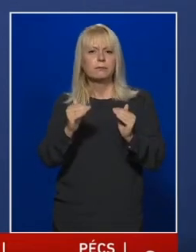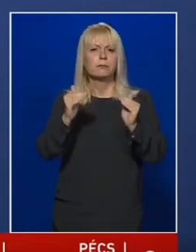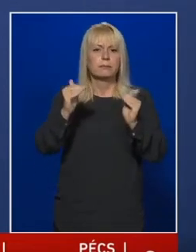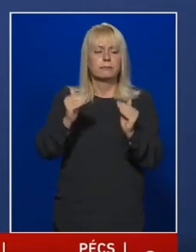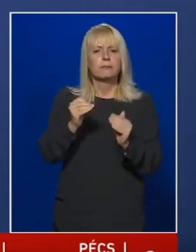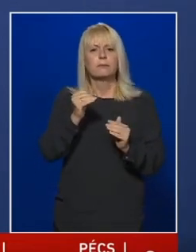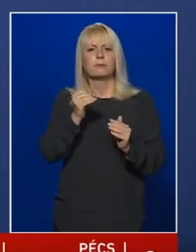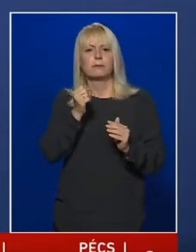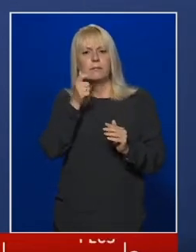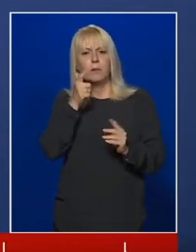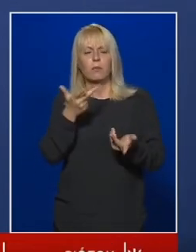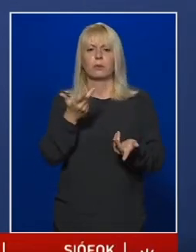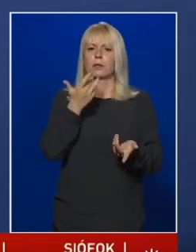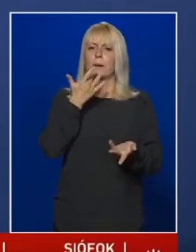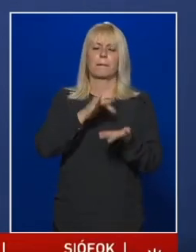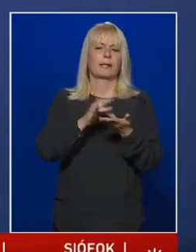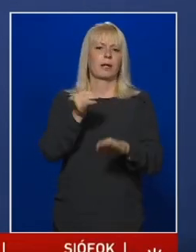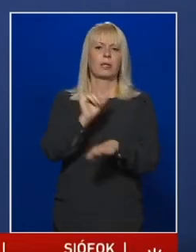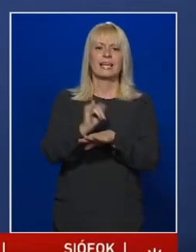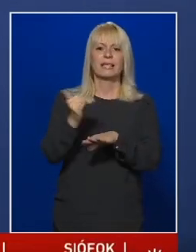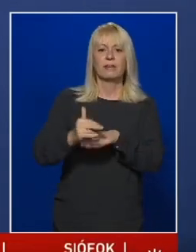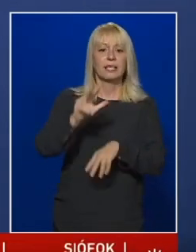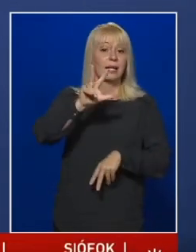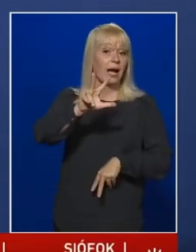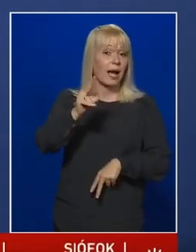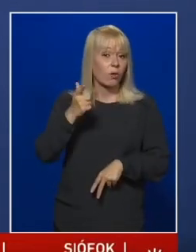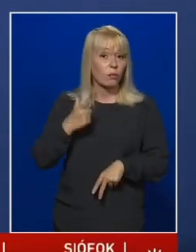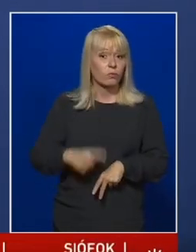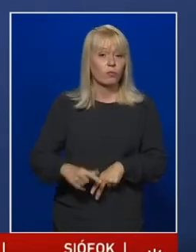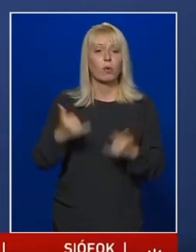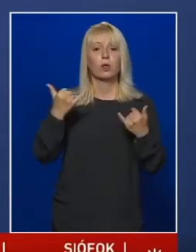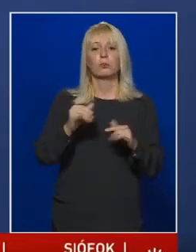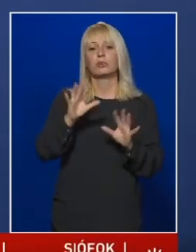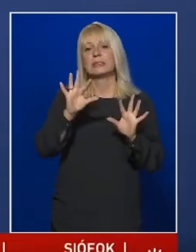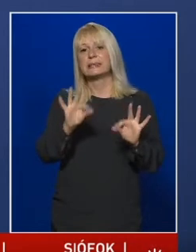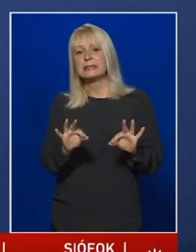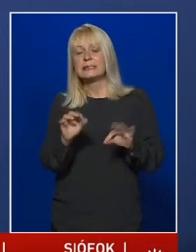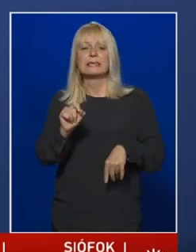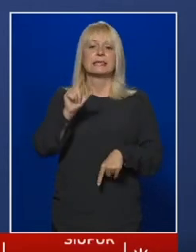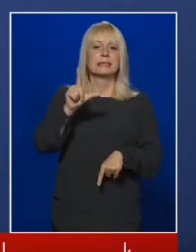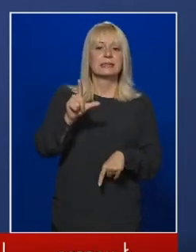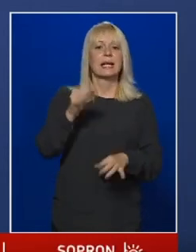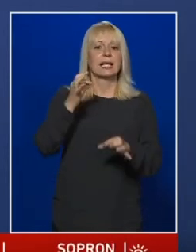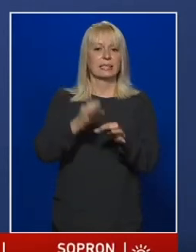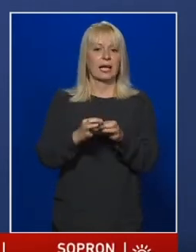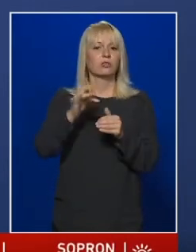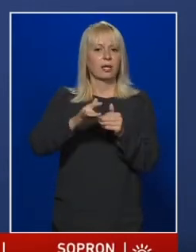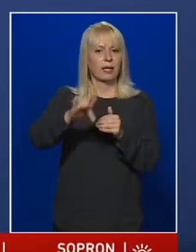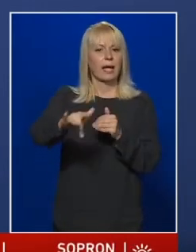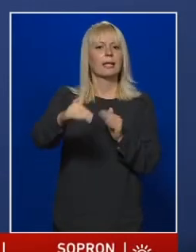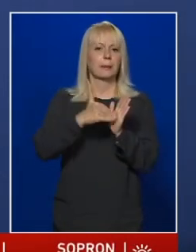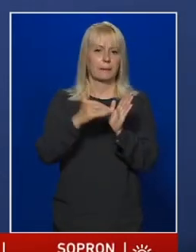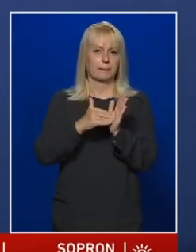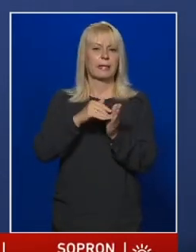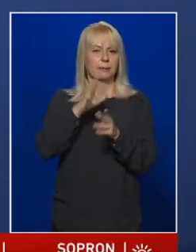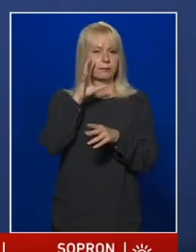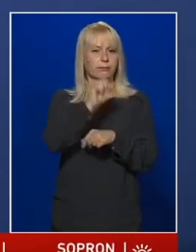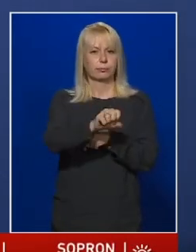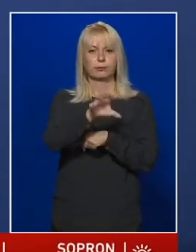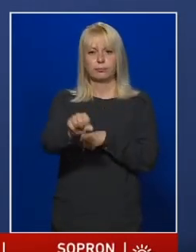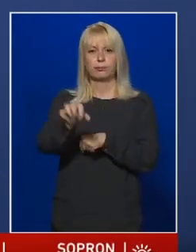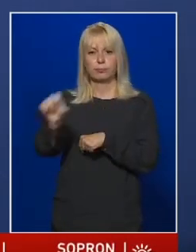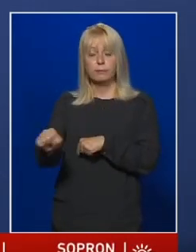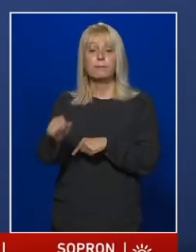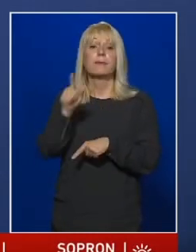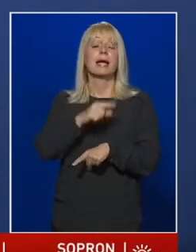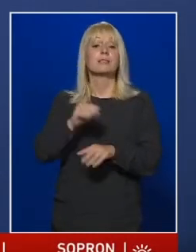hétvégén három pozitív, most tíz, tizenkét pozitív esetet még naponta regisztrálunk. Ez azt